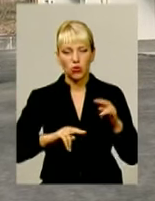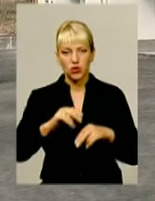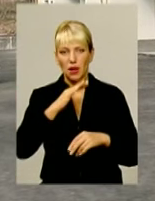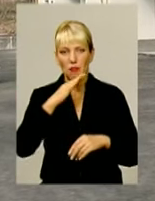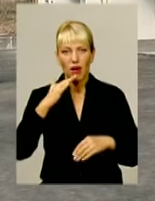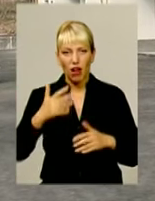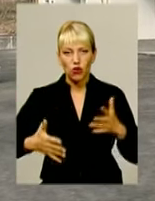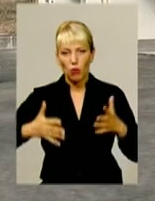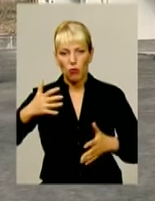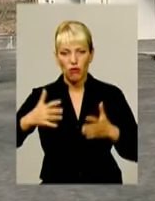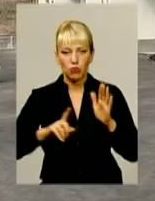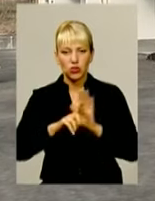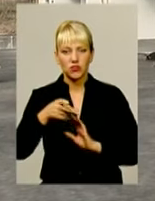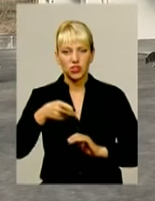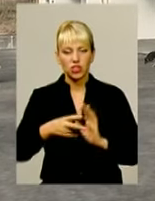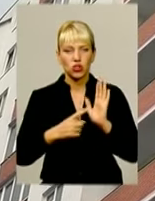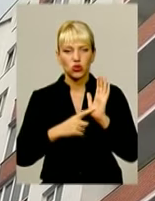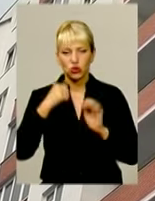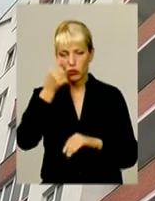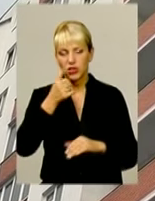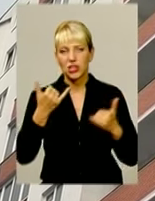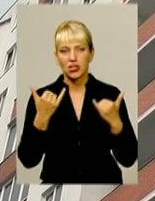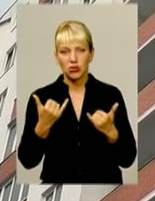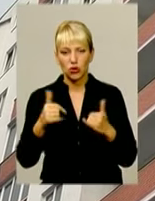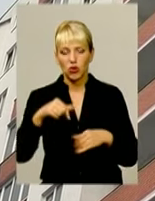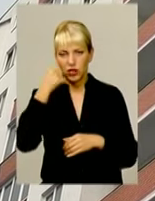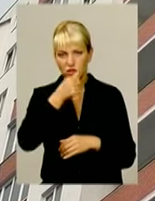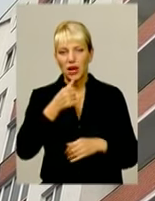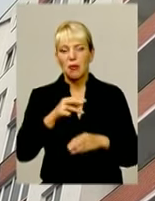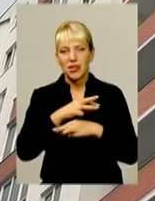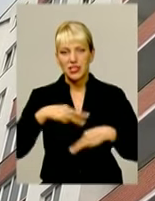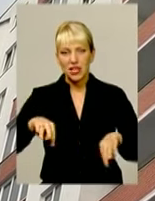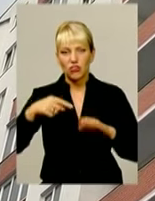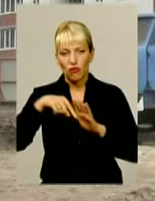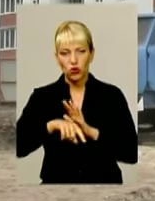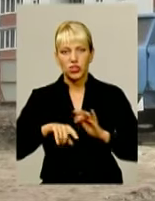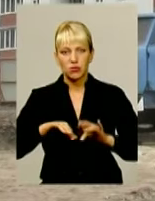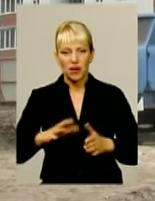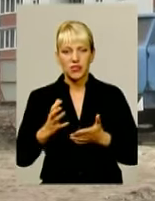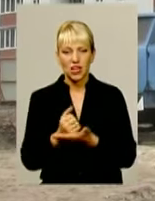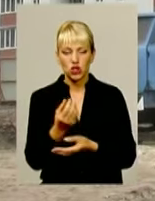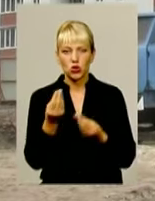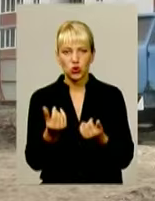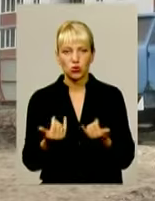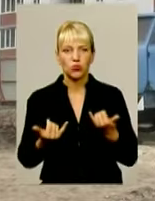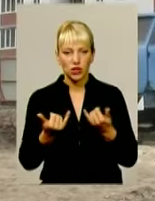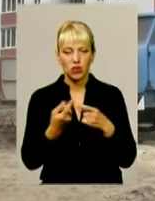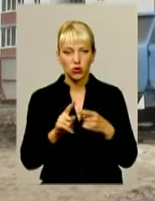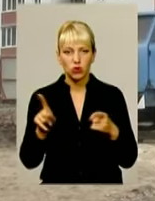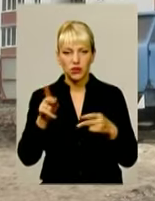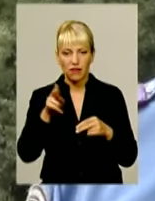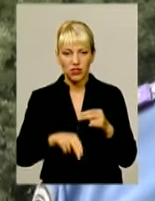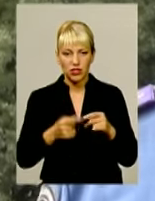розпочали ще в 2006-му. І лише цьогоріч Міністерство внутрішніх справ нарешті знайшло необхідну суму, аби завершити